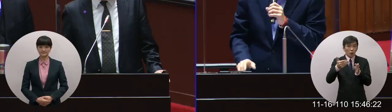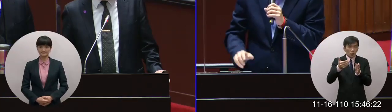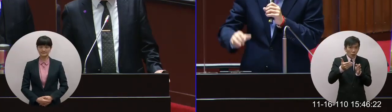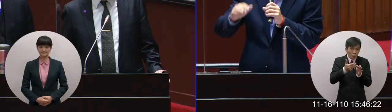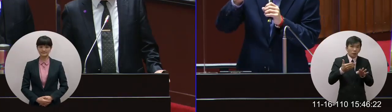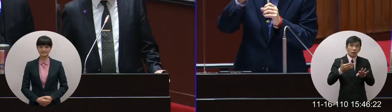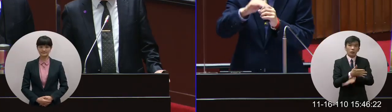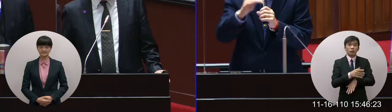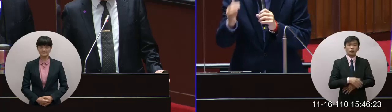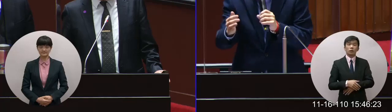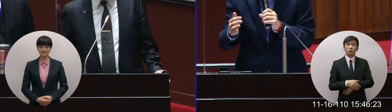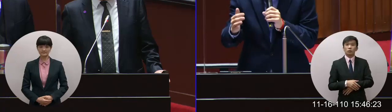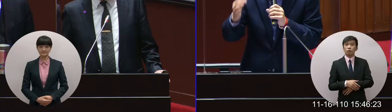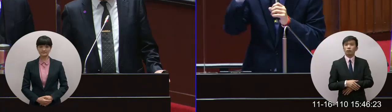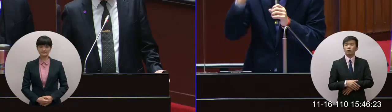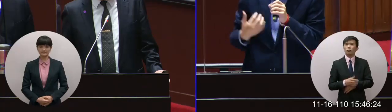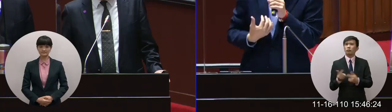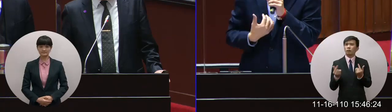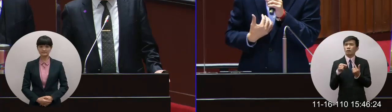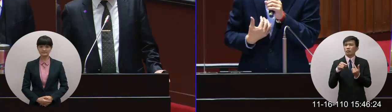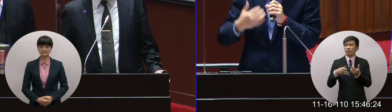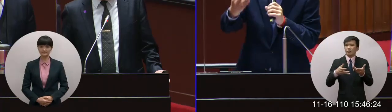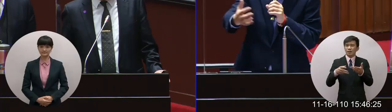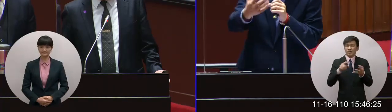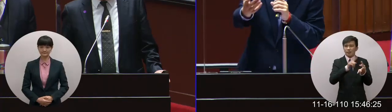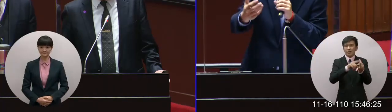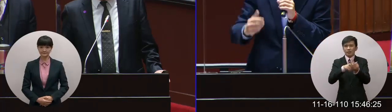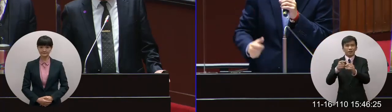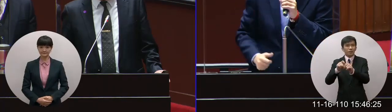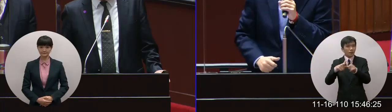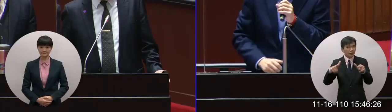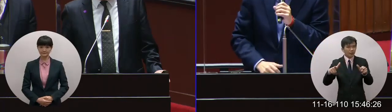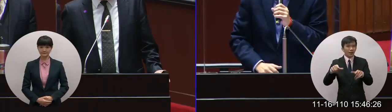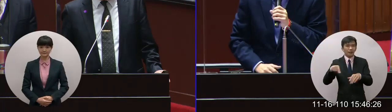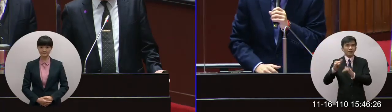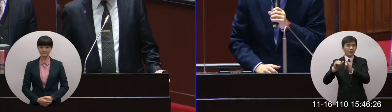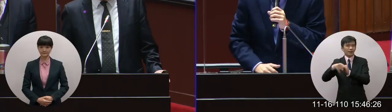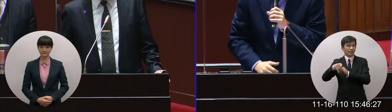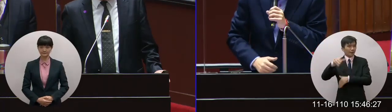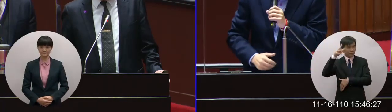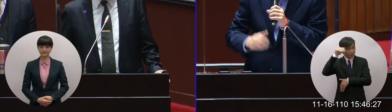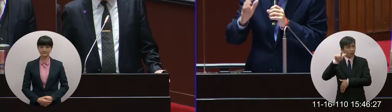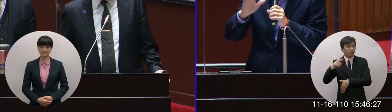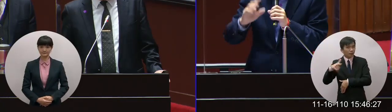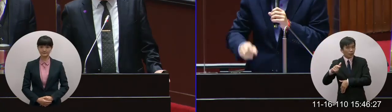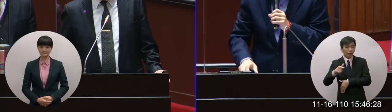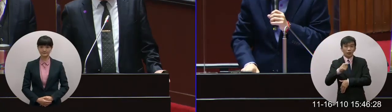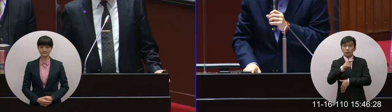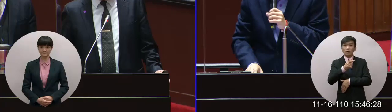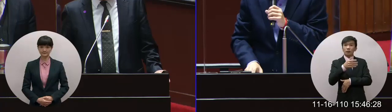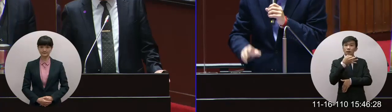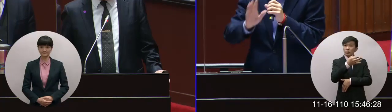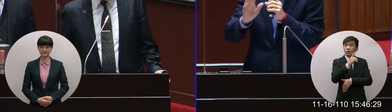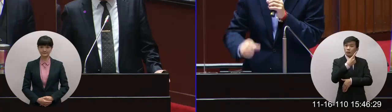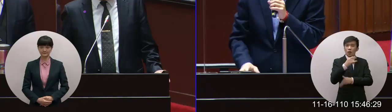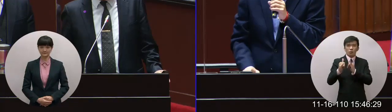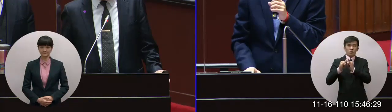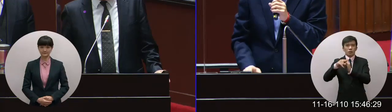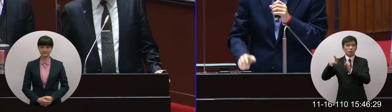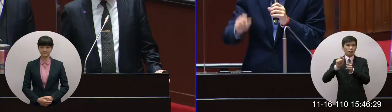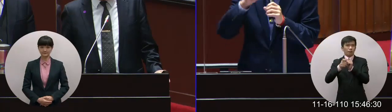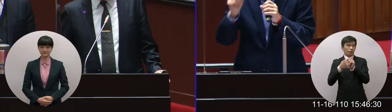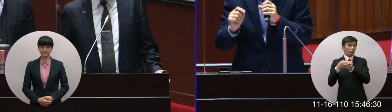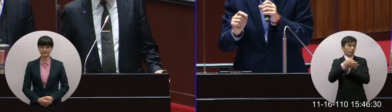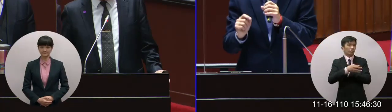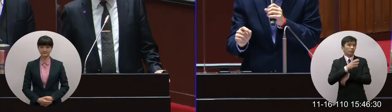適當就是說你不同的東西我們也不是傻瓜而且大家花的是納稅人的錢我覺得這個東西不能這樣